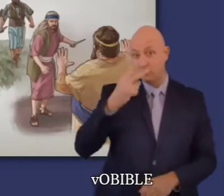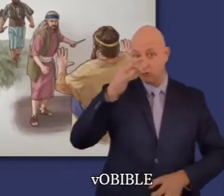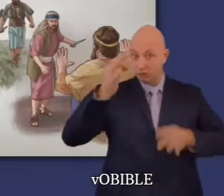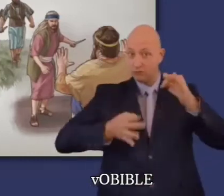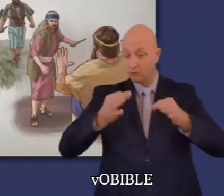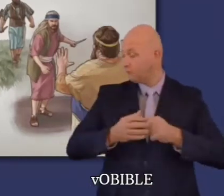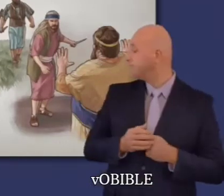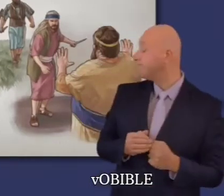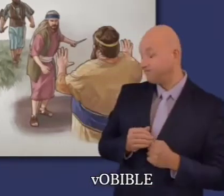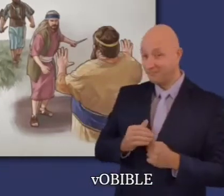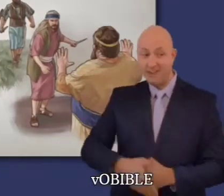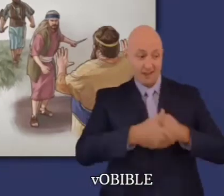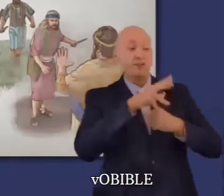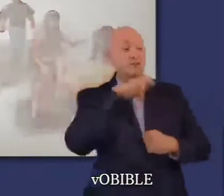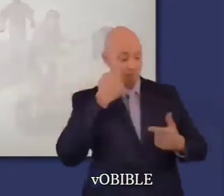Mésopotamie et de Moab.